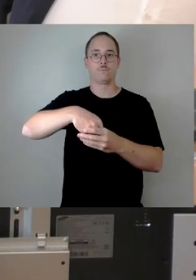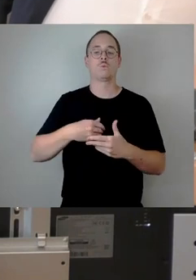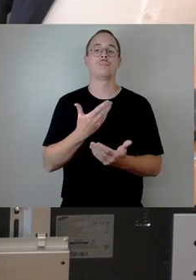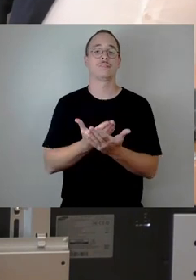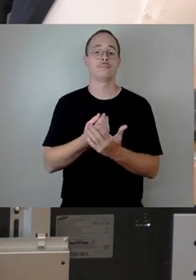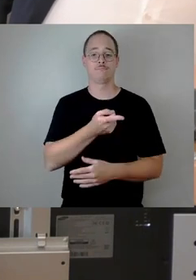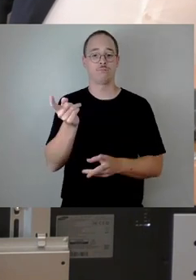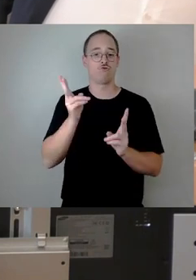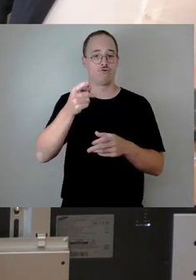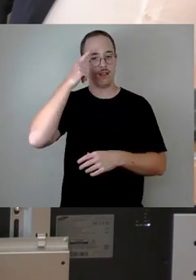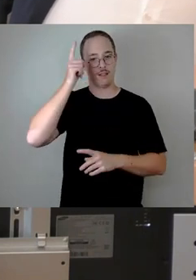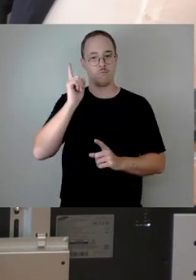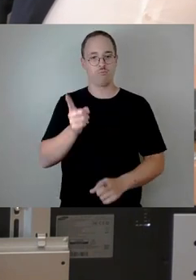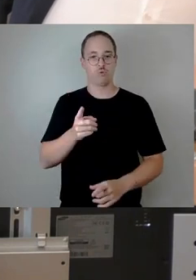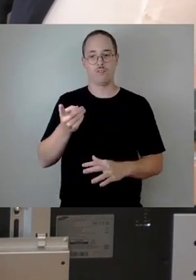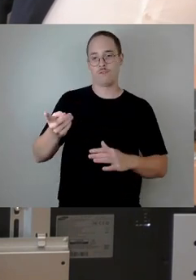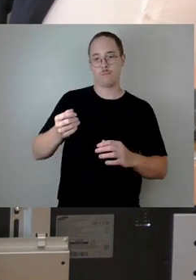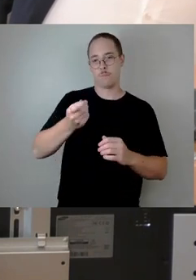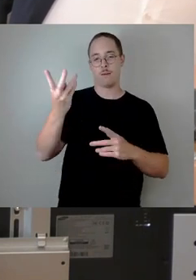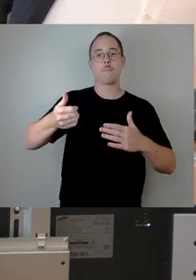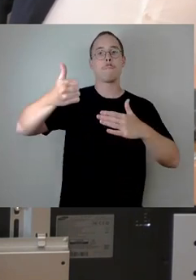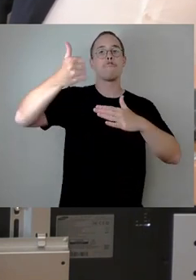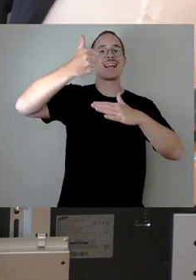Durchhaltevermögen zu zeigen.